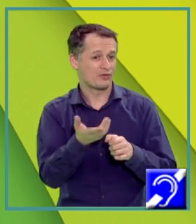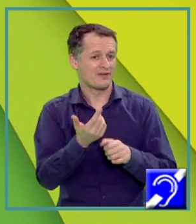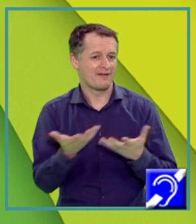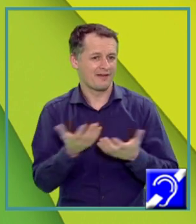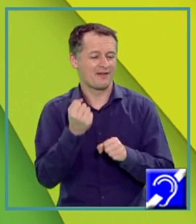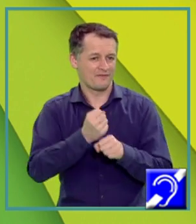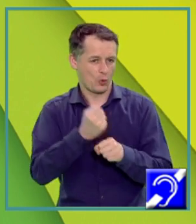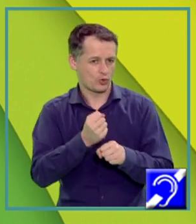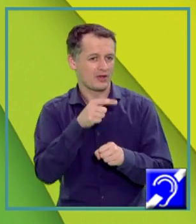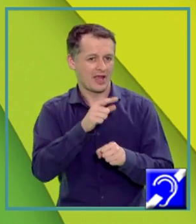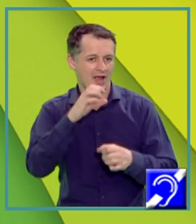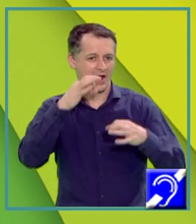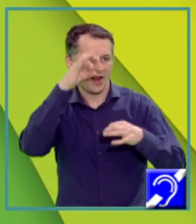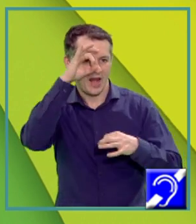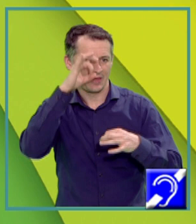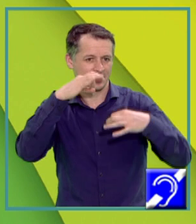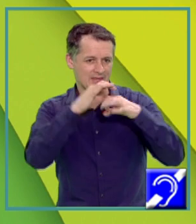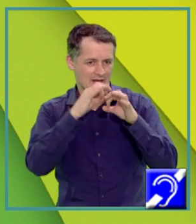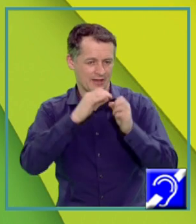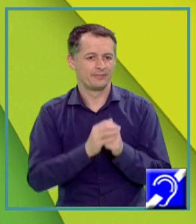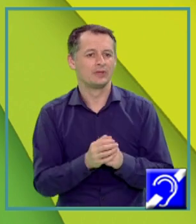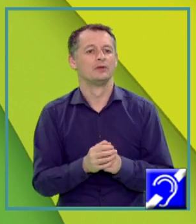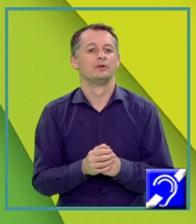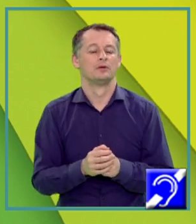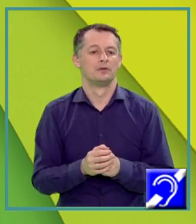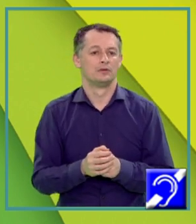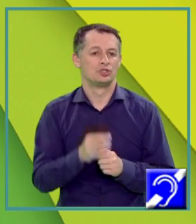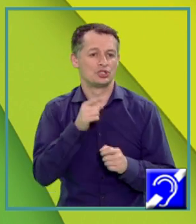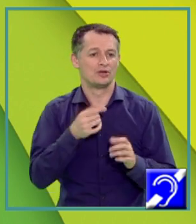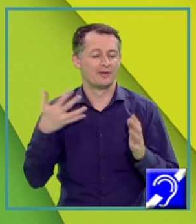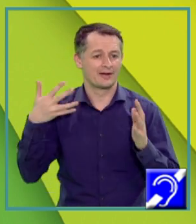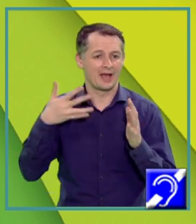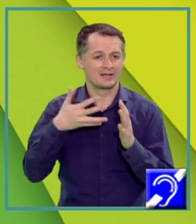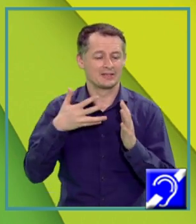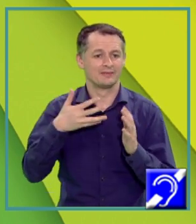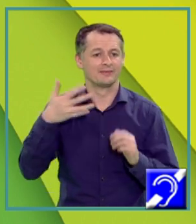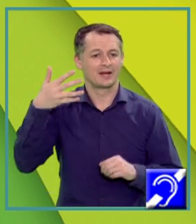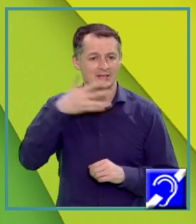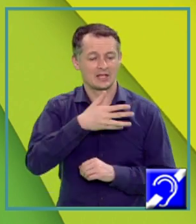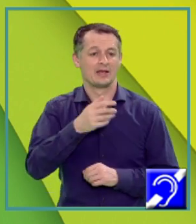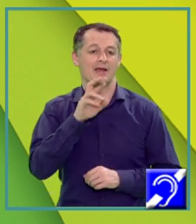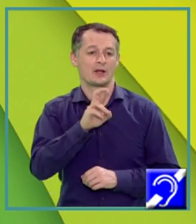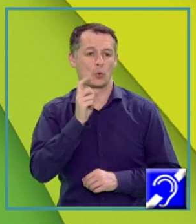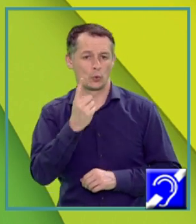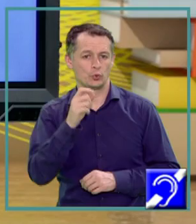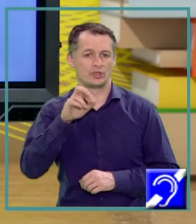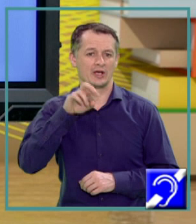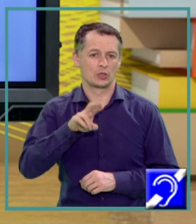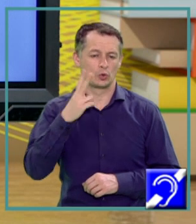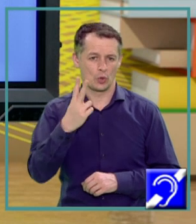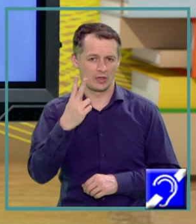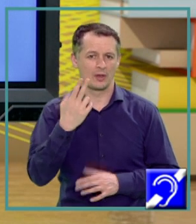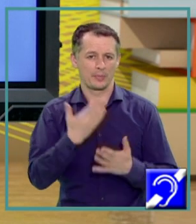confecționată lentila Și de razele R1 și R2 ale lentilei